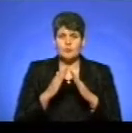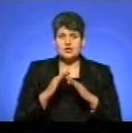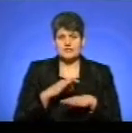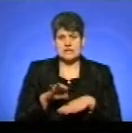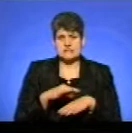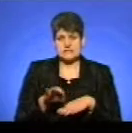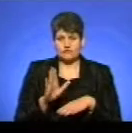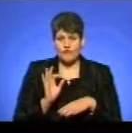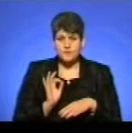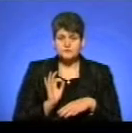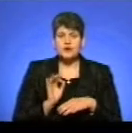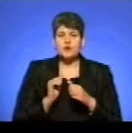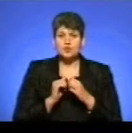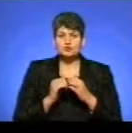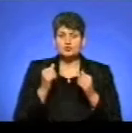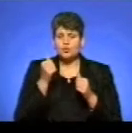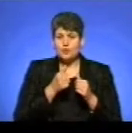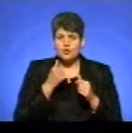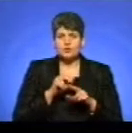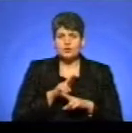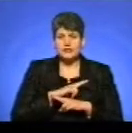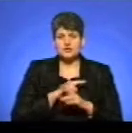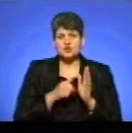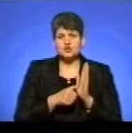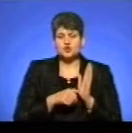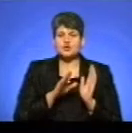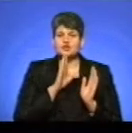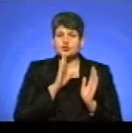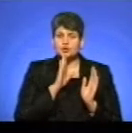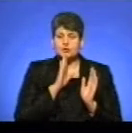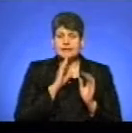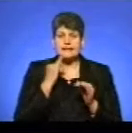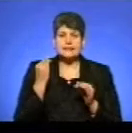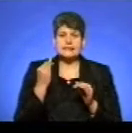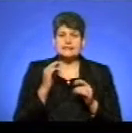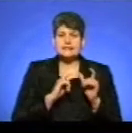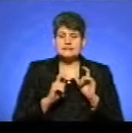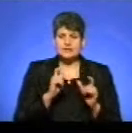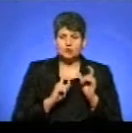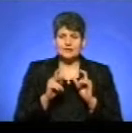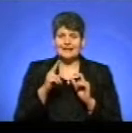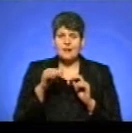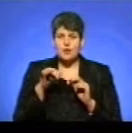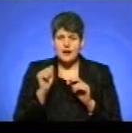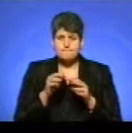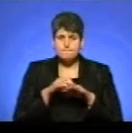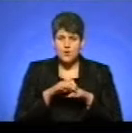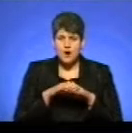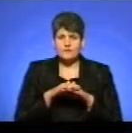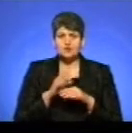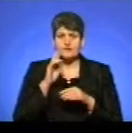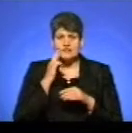насильством. Щороку від домашнього насильства гине 600 жінок. Інститут демографії та соціальних досліджень розрахував, що від